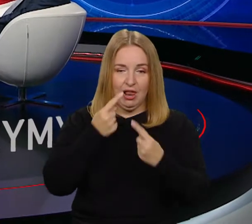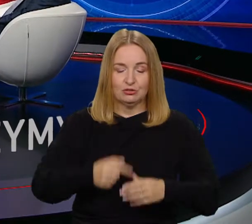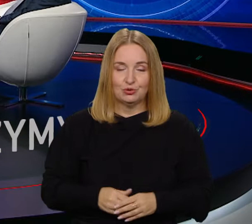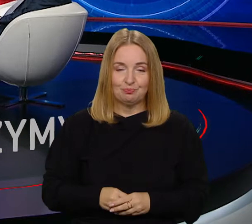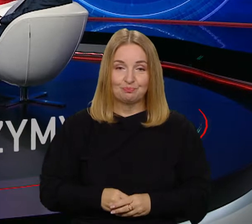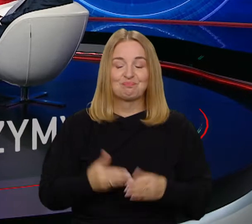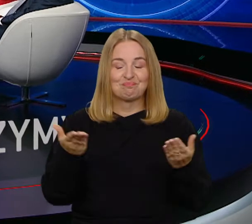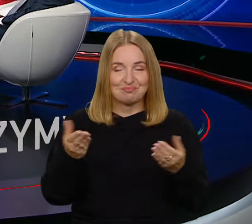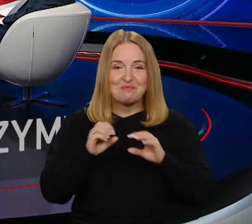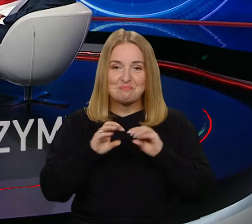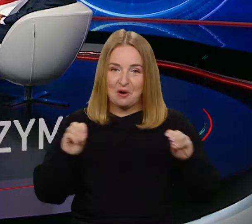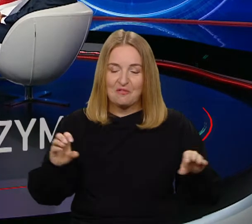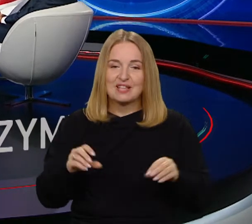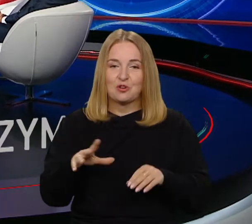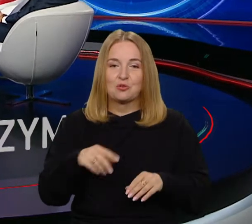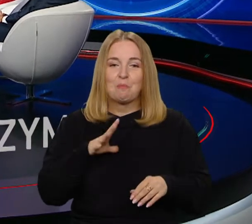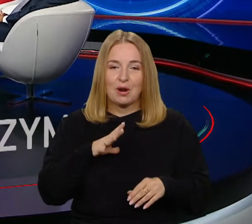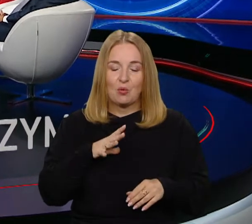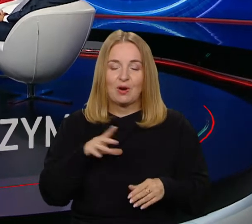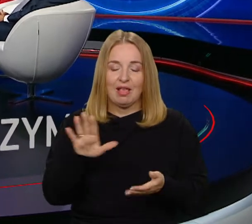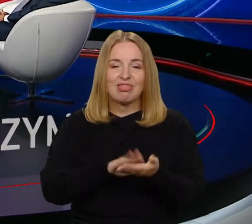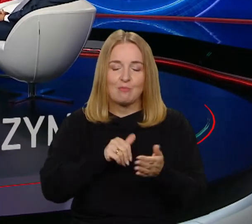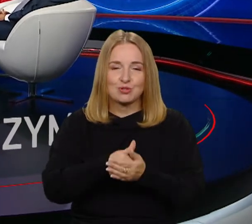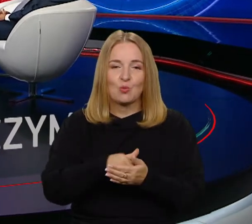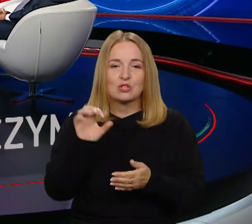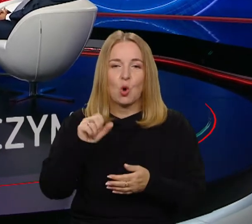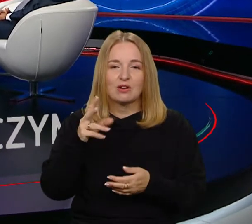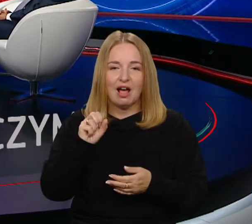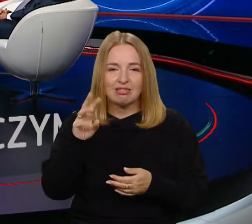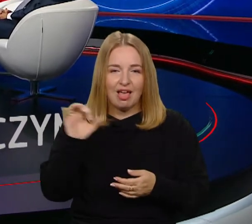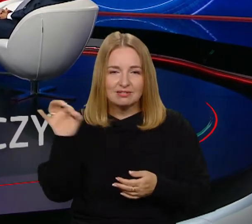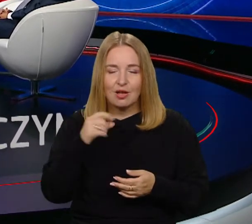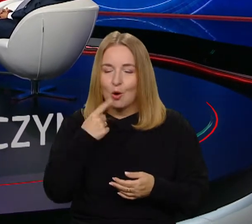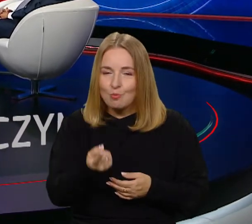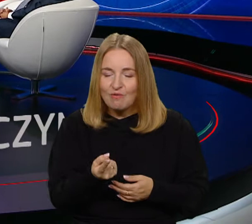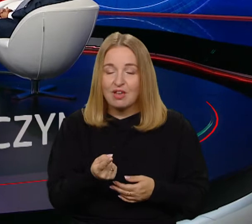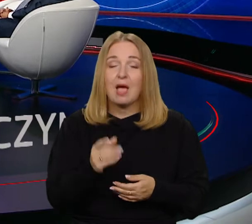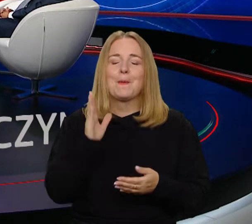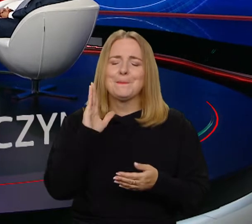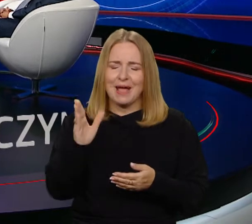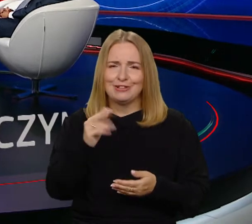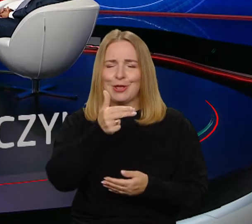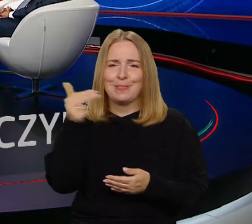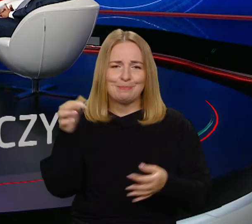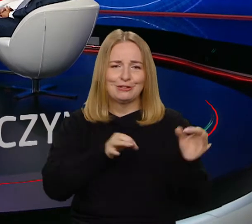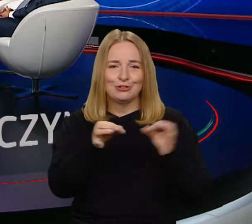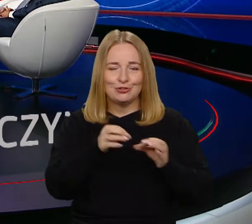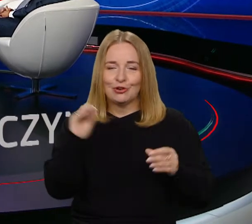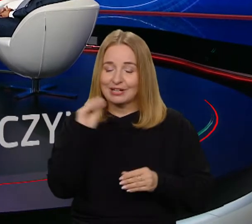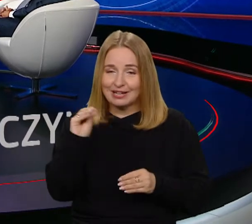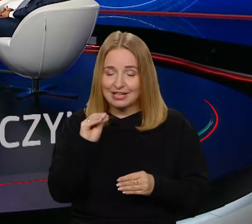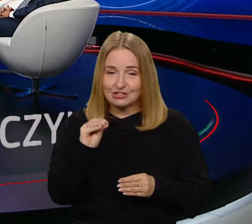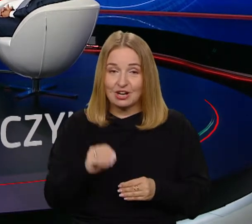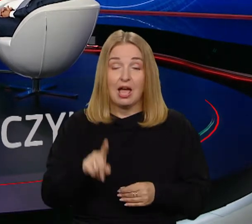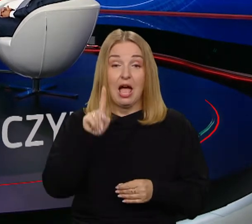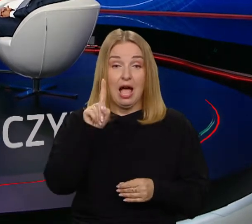do tych postaci wielkich myślicieli z różnych kultur i okresów historycznych. Będziemy jeszcze wracać, ale najpierw zatrzymajmy się na tym